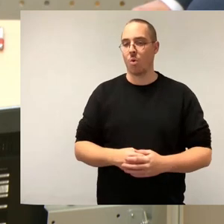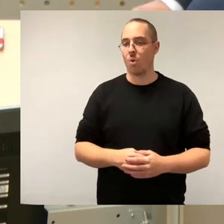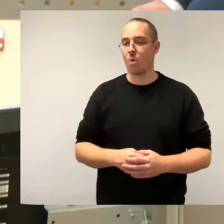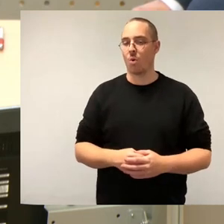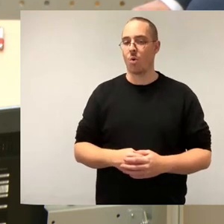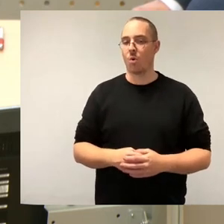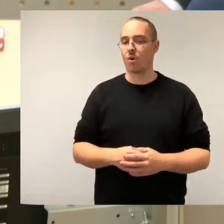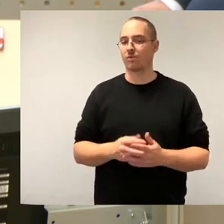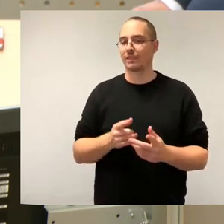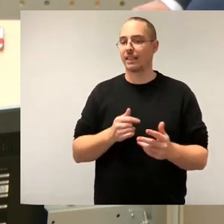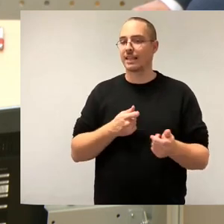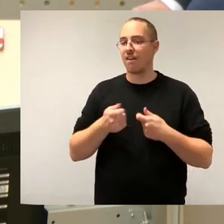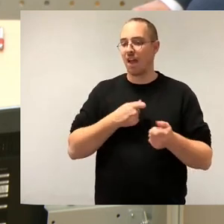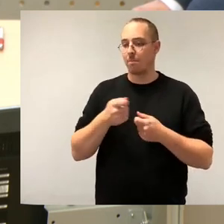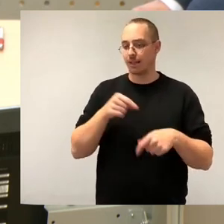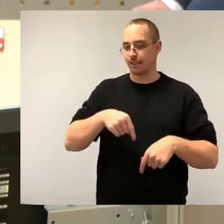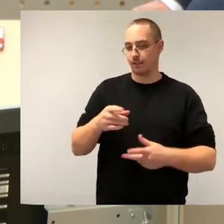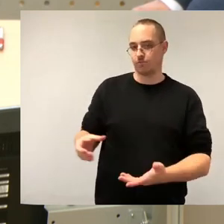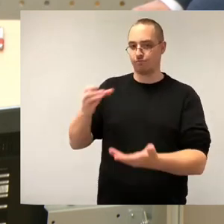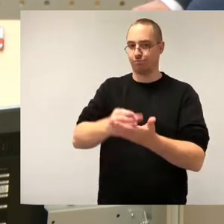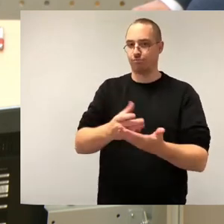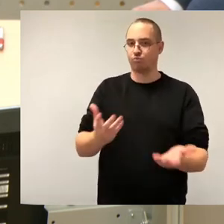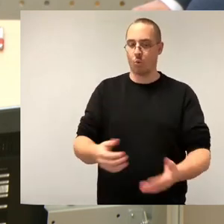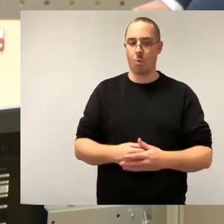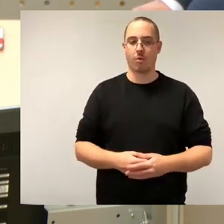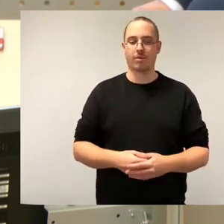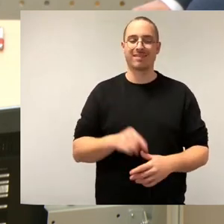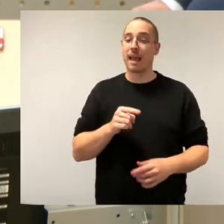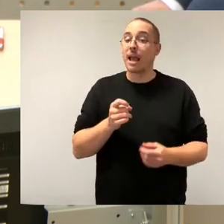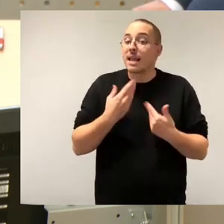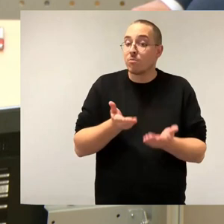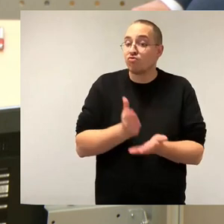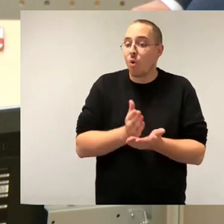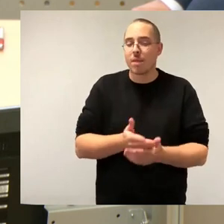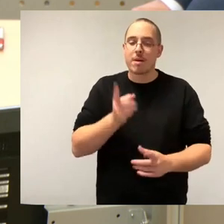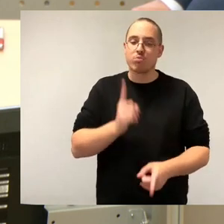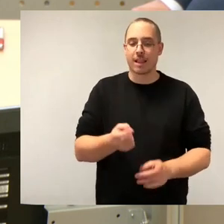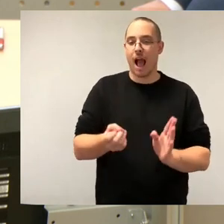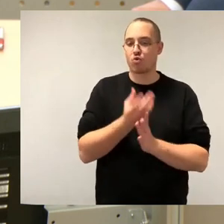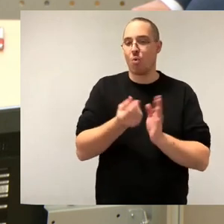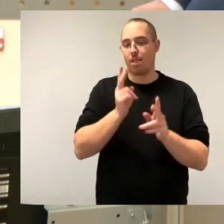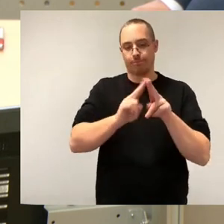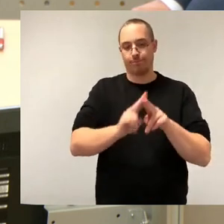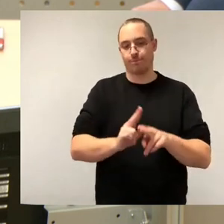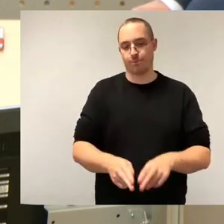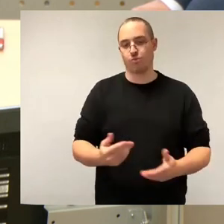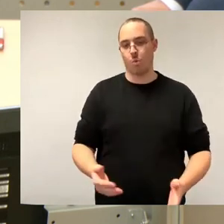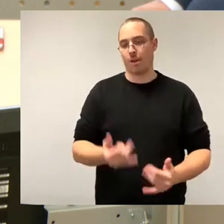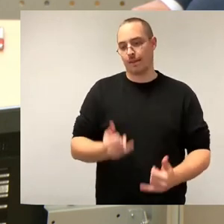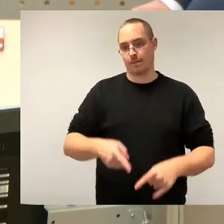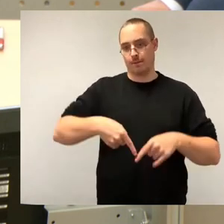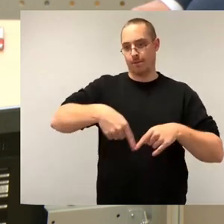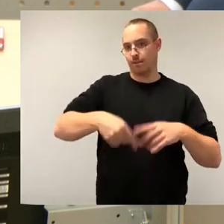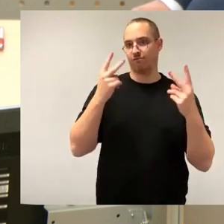insbesondere die Entwicklung im Dresdner Norden uns dazu geradezu auffordert. Und ich hatte es eingangs schon gesagt, wir werden im nächsten